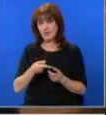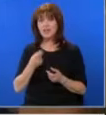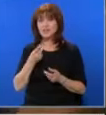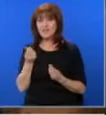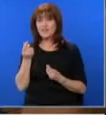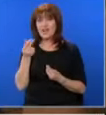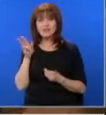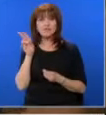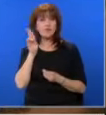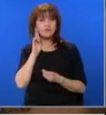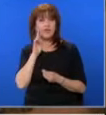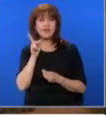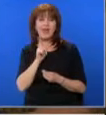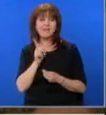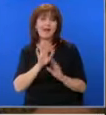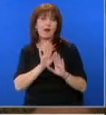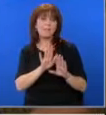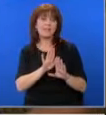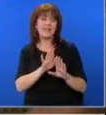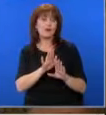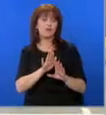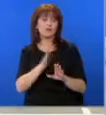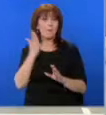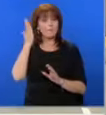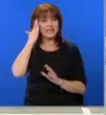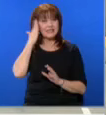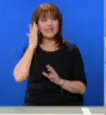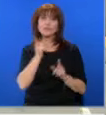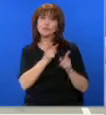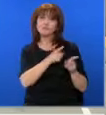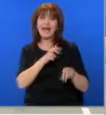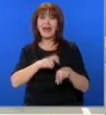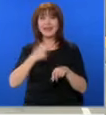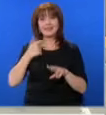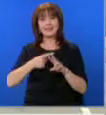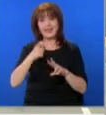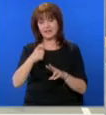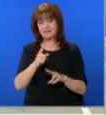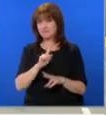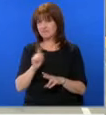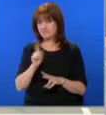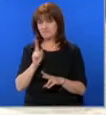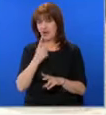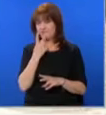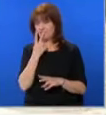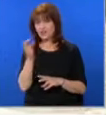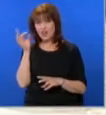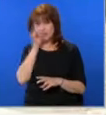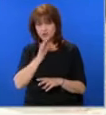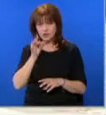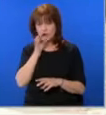разознаване отдавна не е към неговото министерство, към ДАНС. Твърдо заяви, че никога не е виждал и не познава